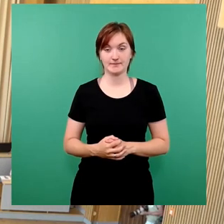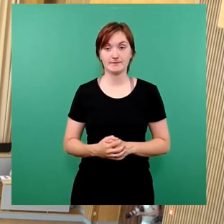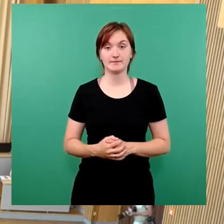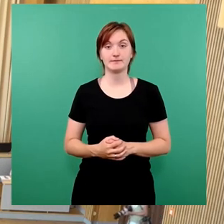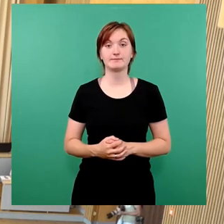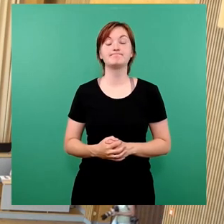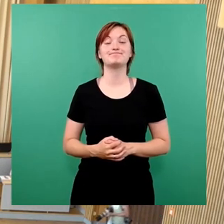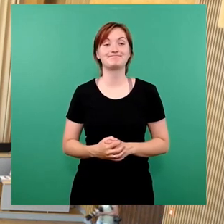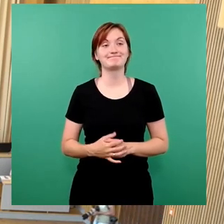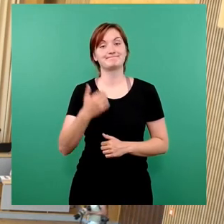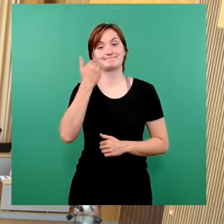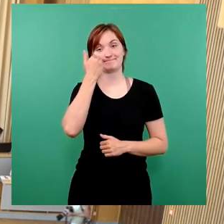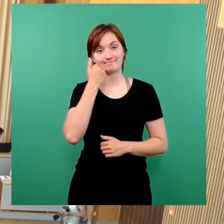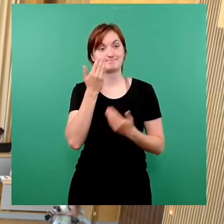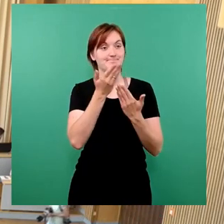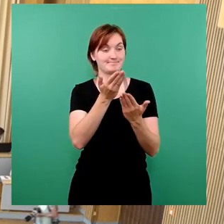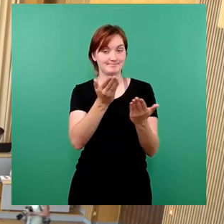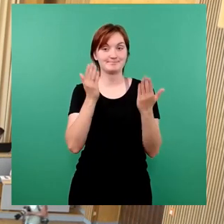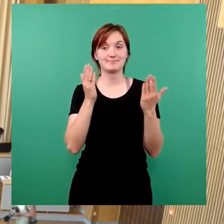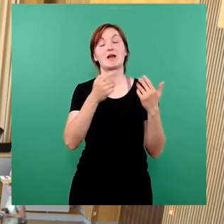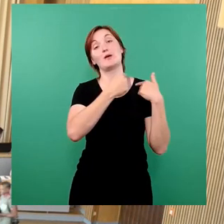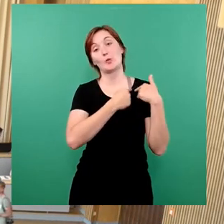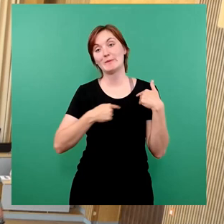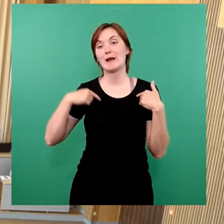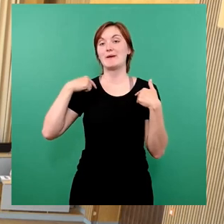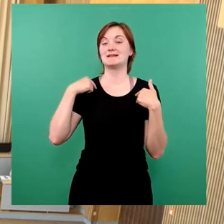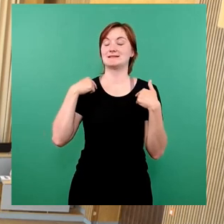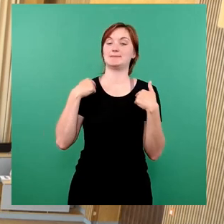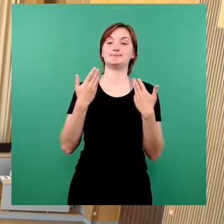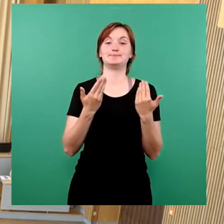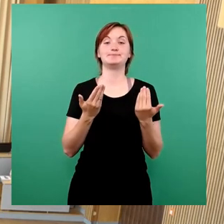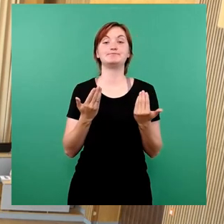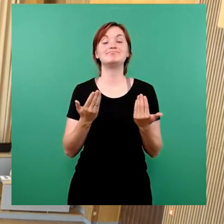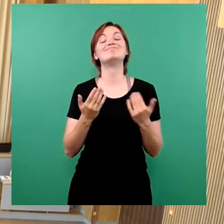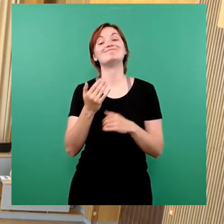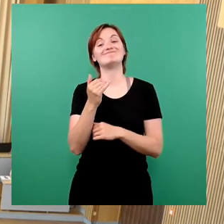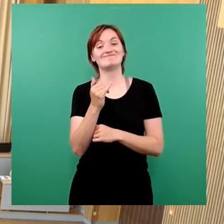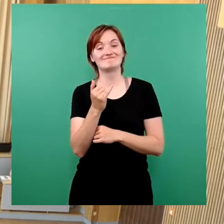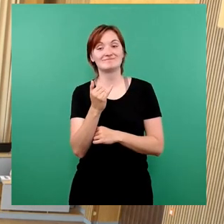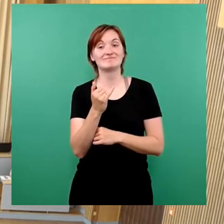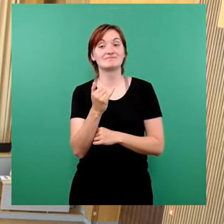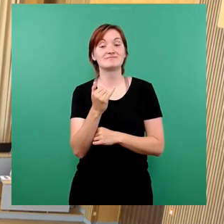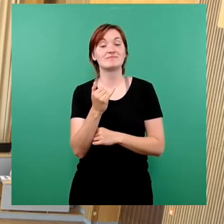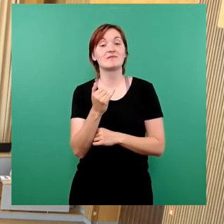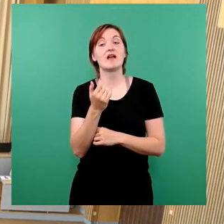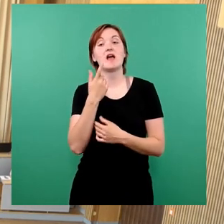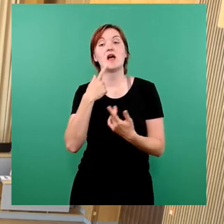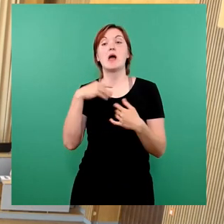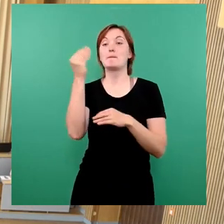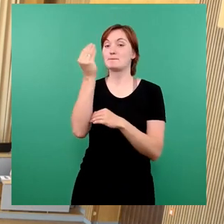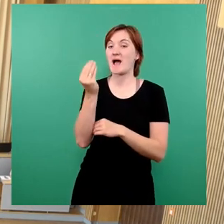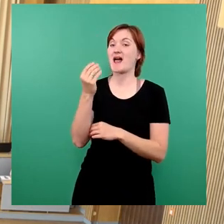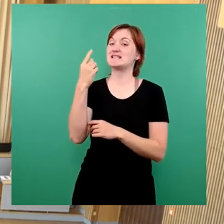Ja, sehr geehrter Herr Oberbürgermeister, liebe Kolleginnen und Kollegen. Ja, nach Loriot kann man sagen, früher war mehr